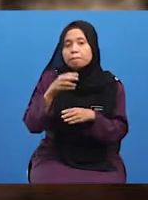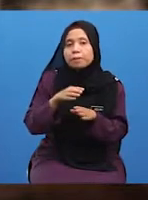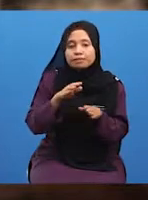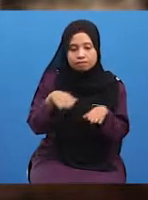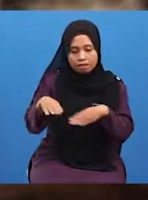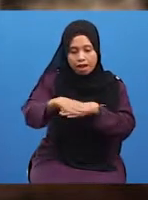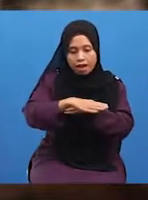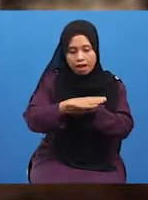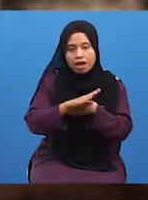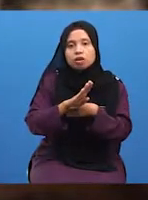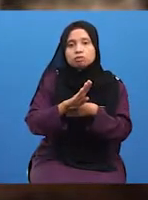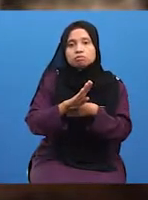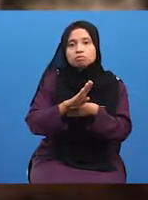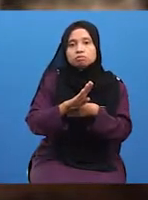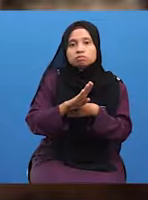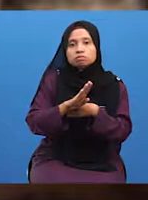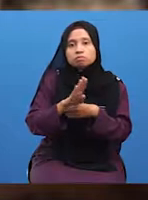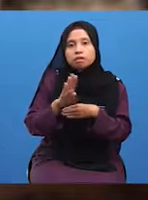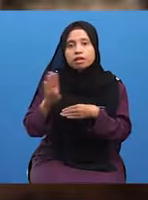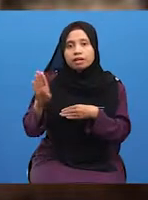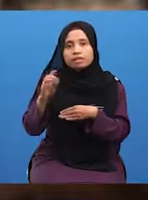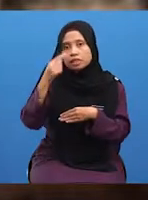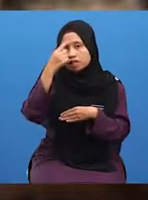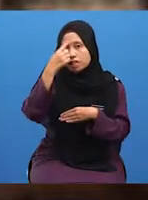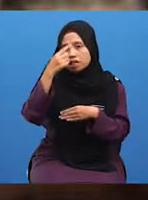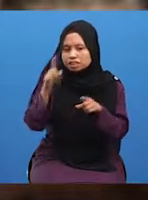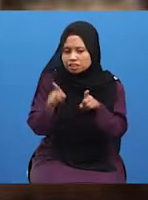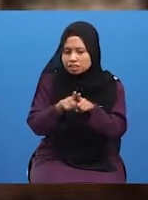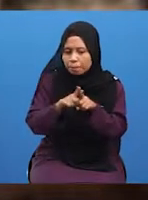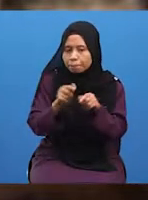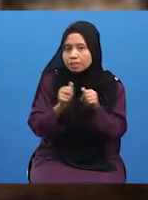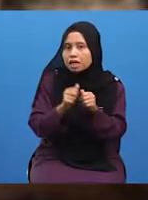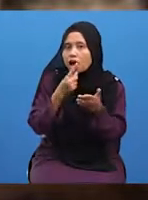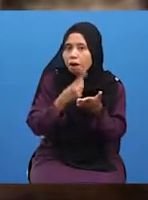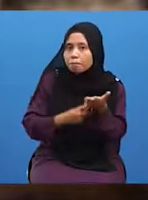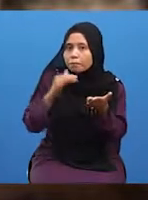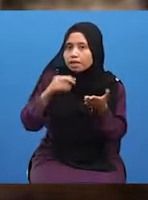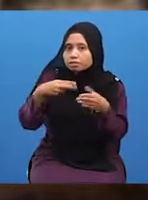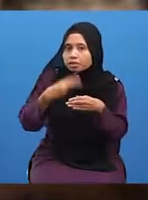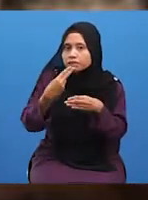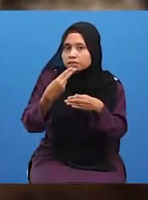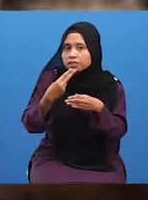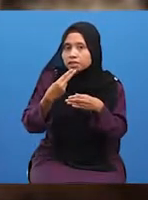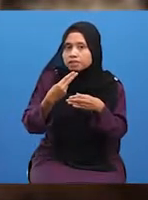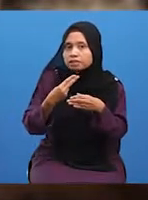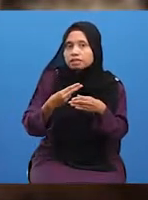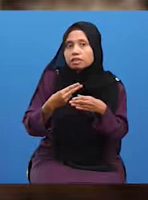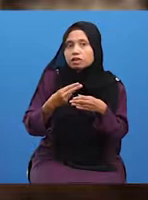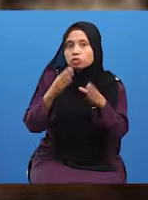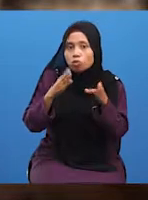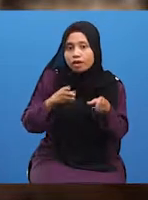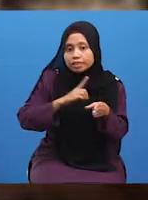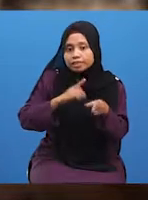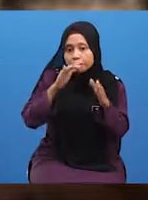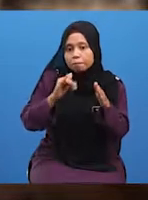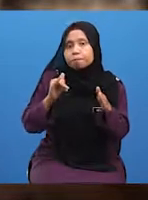adalah setanding dengan apa yang dihasilkan oleh pengembara Islam